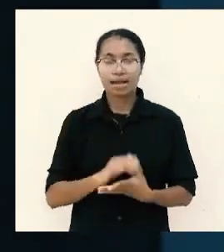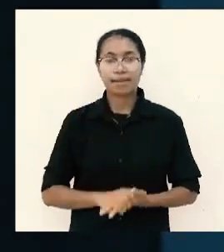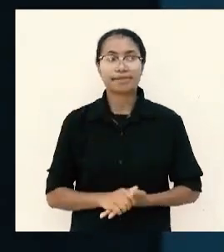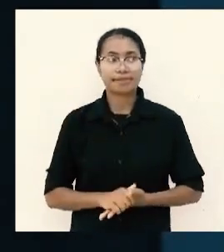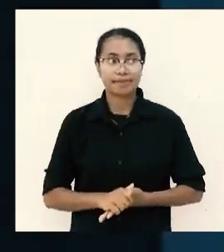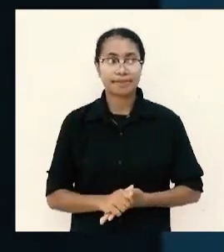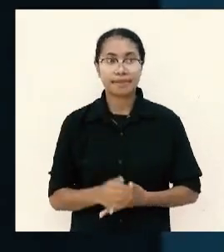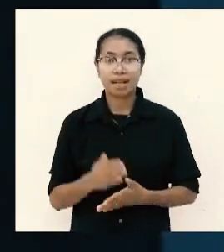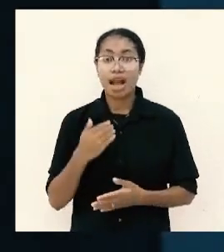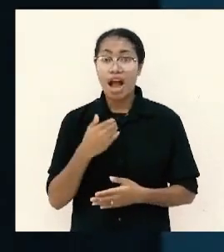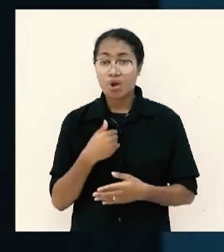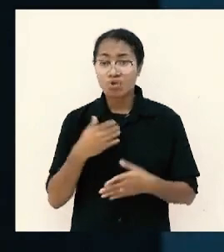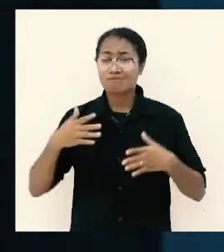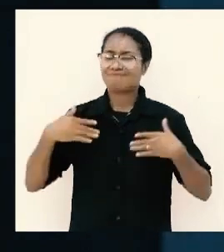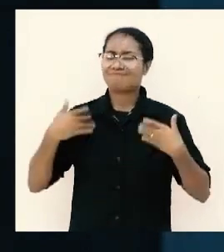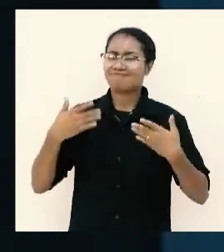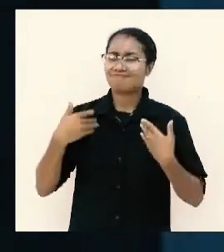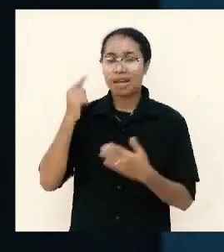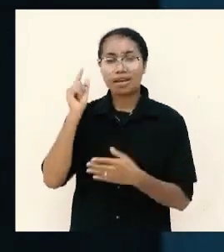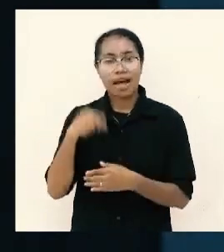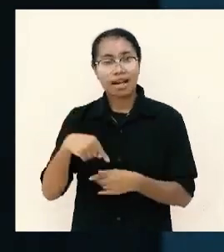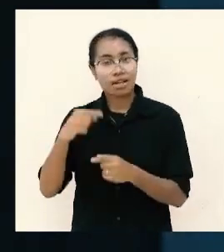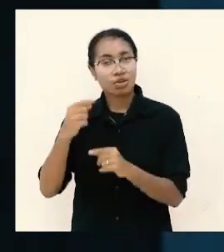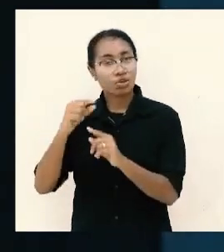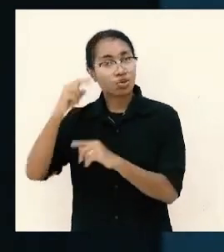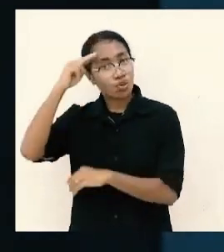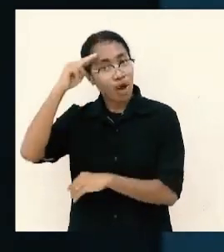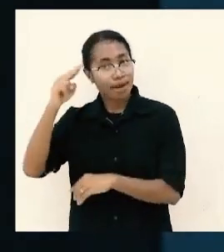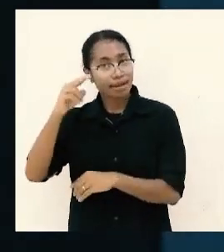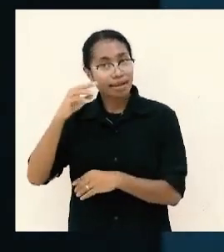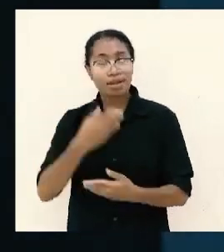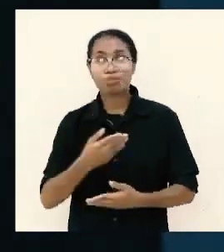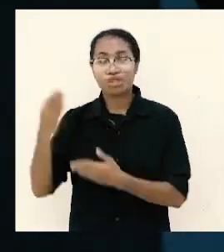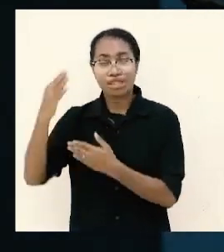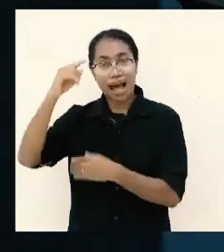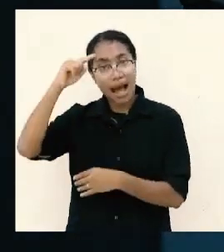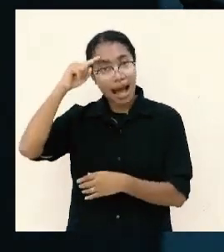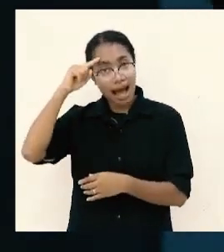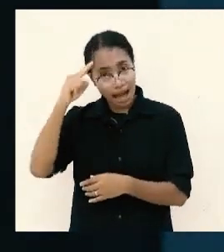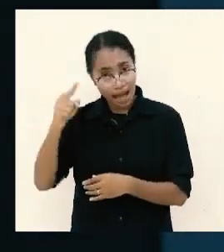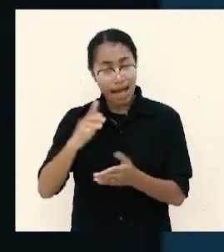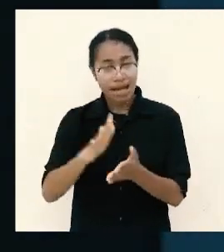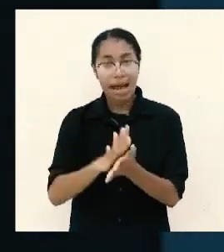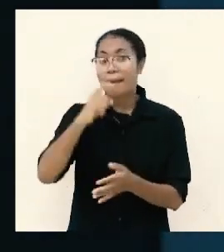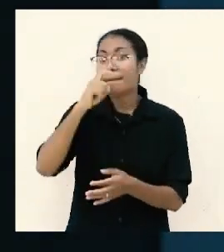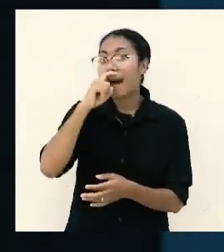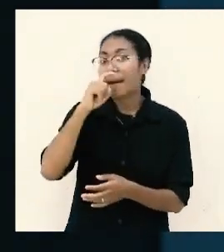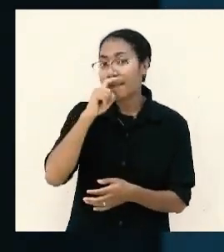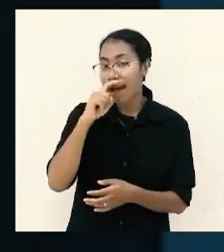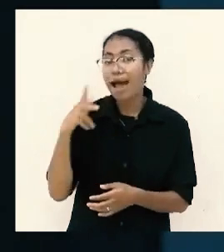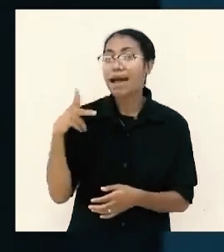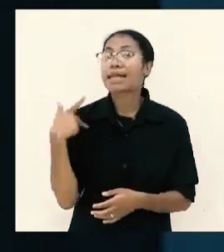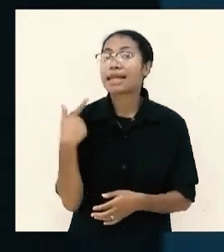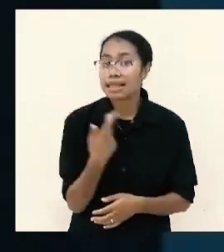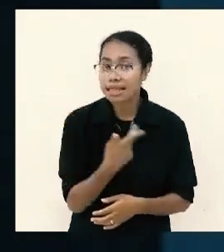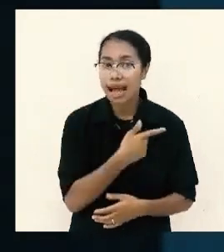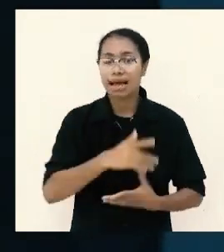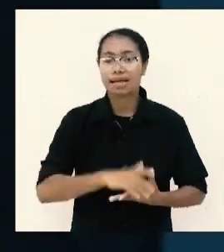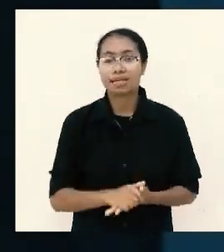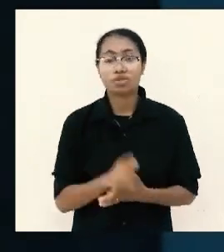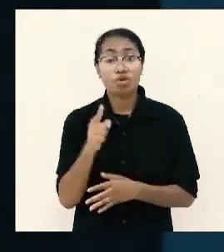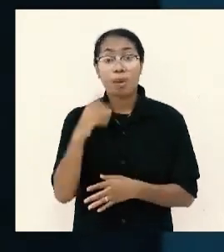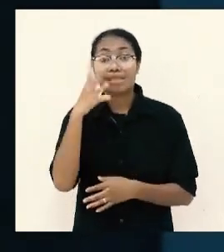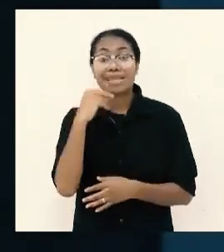bersuka cita aku dalam Tuhan terpujilah Allah dan Bapak kita dia bicara soal